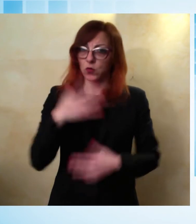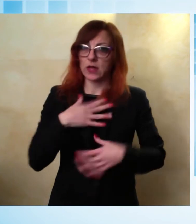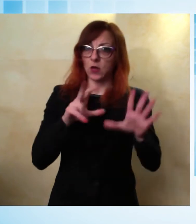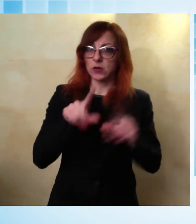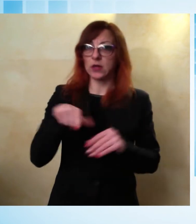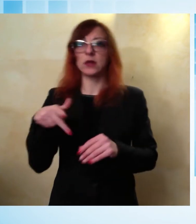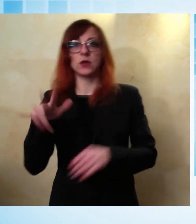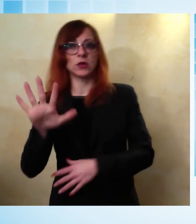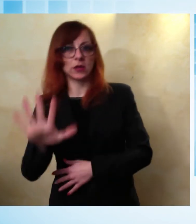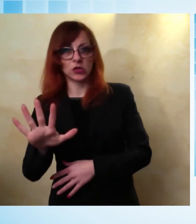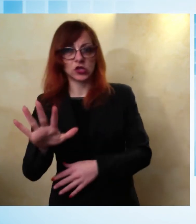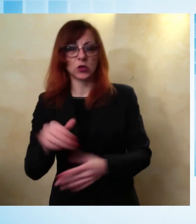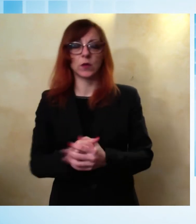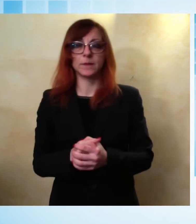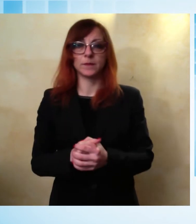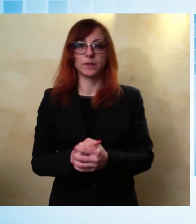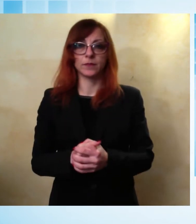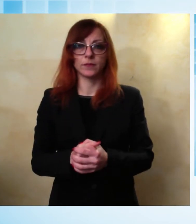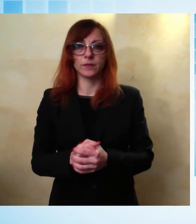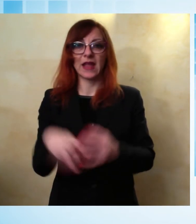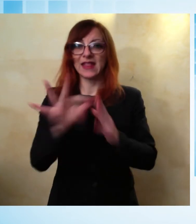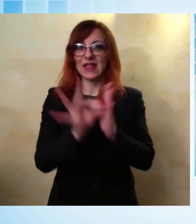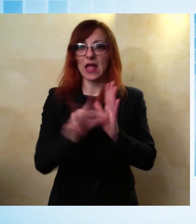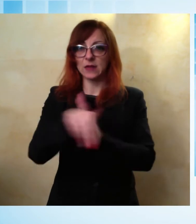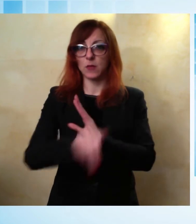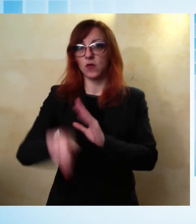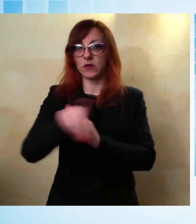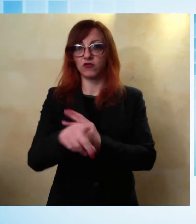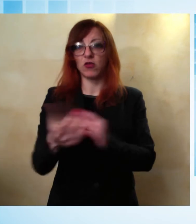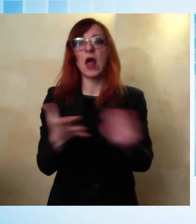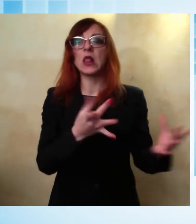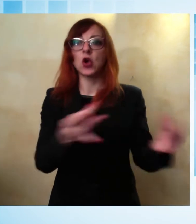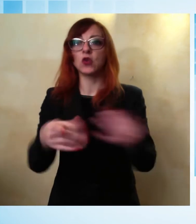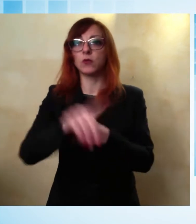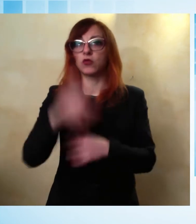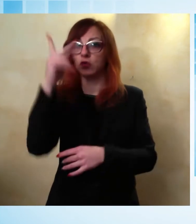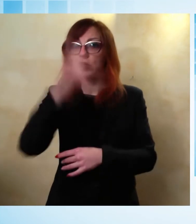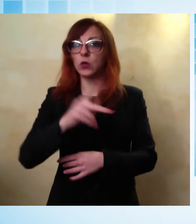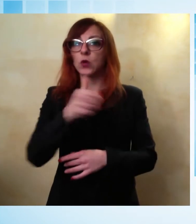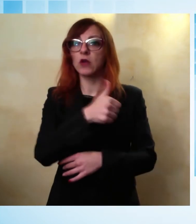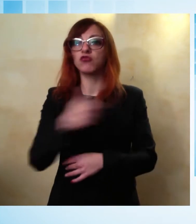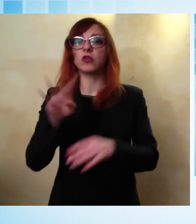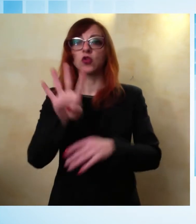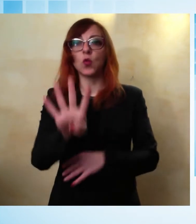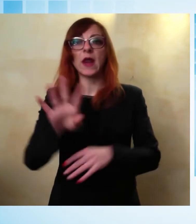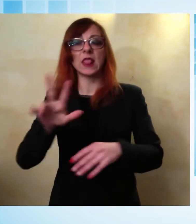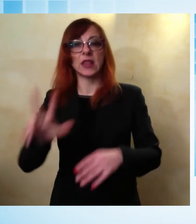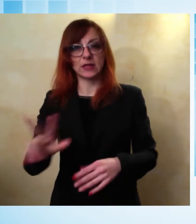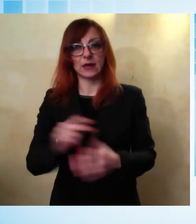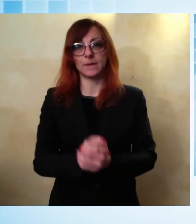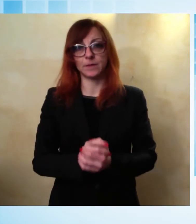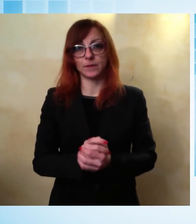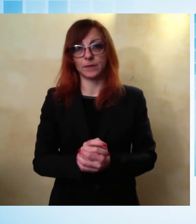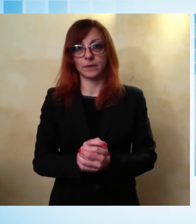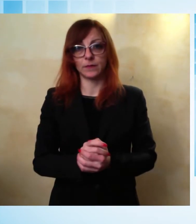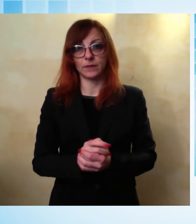provinciale, 143 i nuovi contagiati in provincia di Lucca. Nel dettaglio 65 casi fanno riferimento